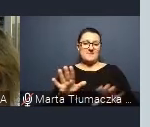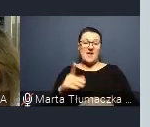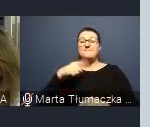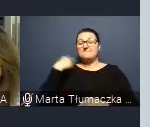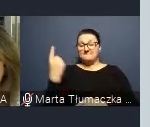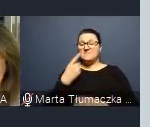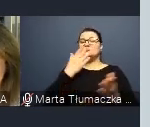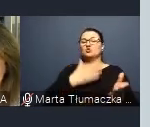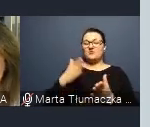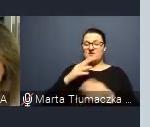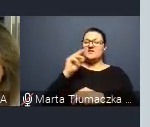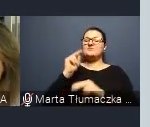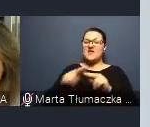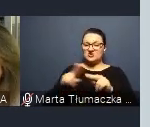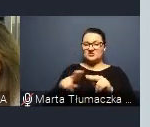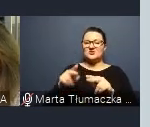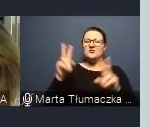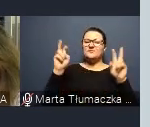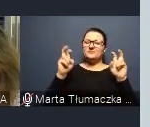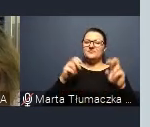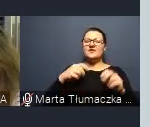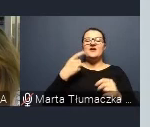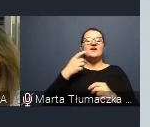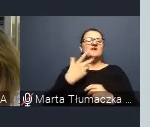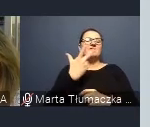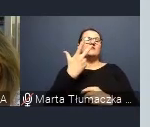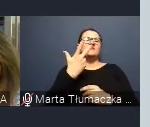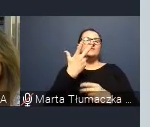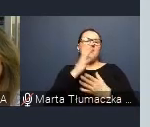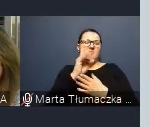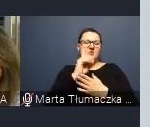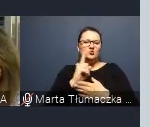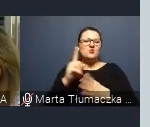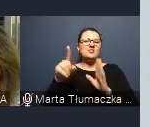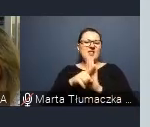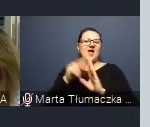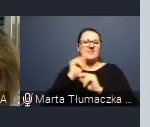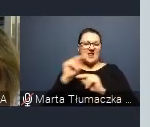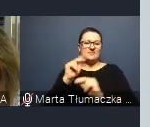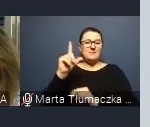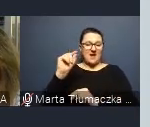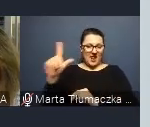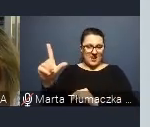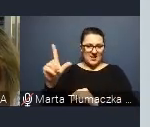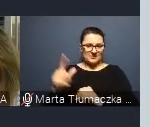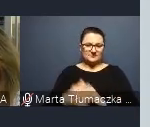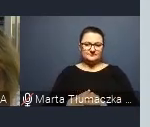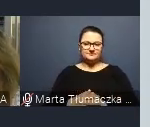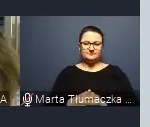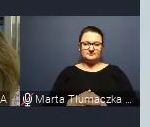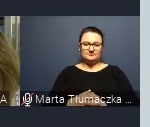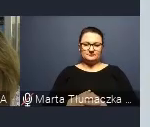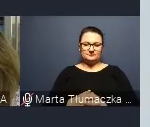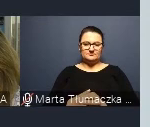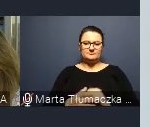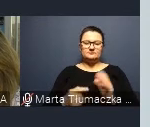Państwa odsyłam. To jest kwadransdlaterapii.pl i na tej stronie internetowej możecie Państwo znaleźć,